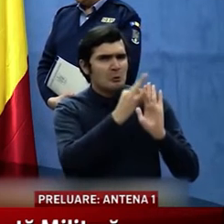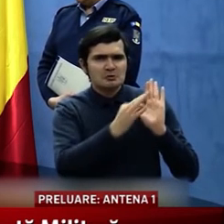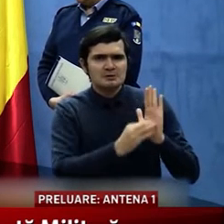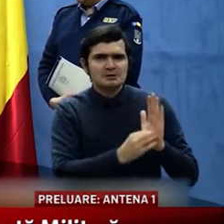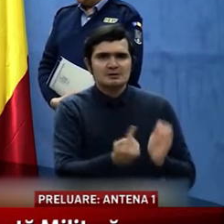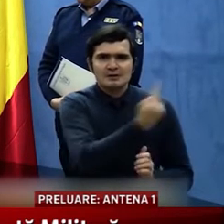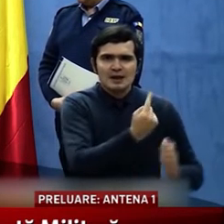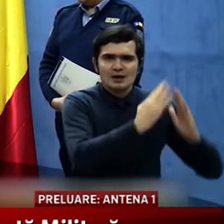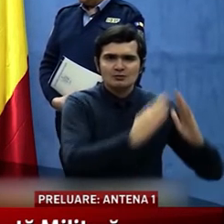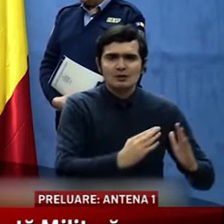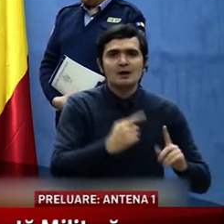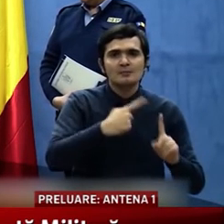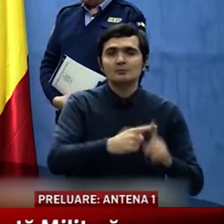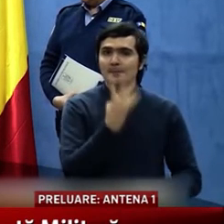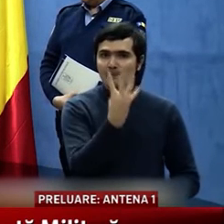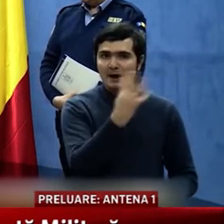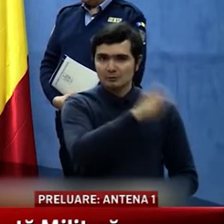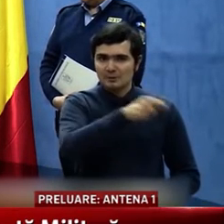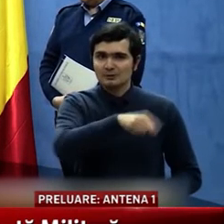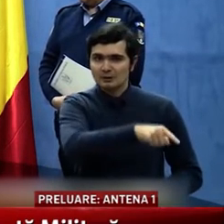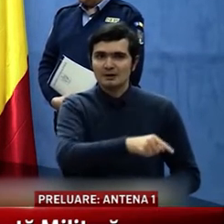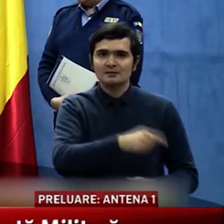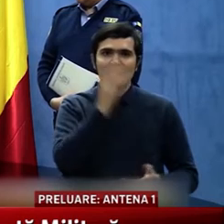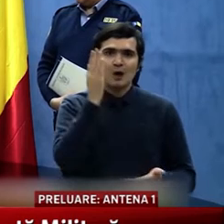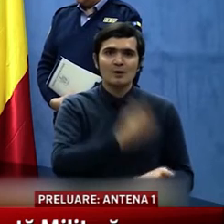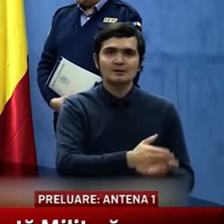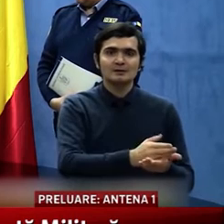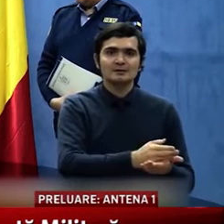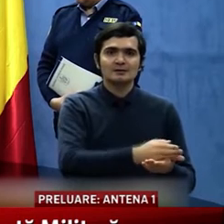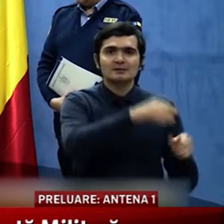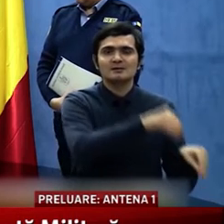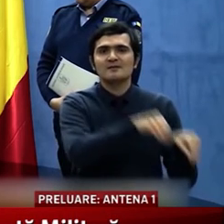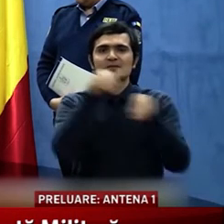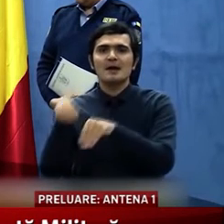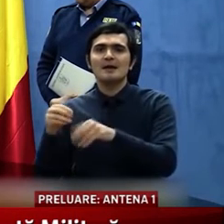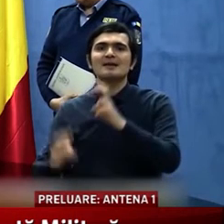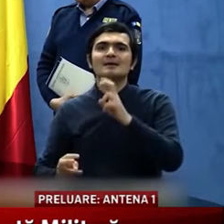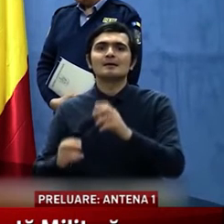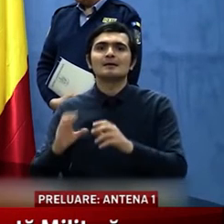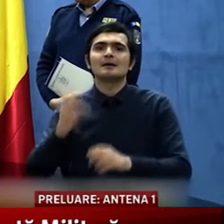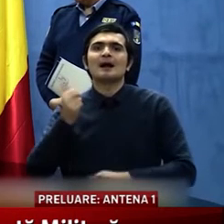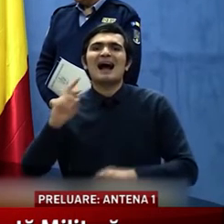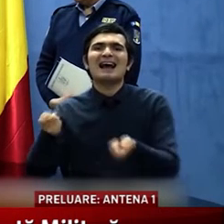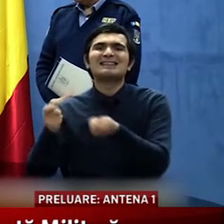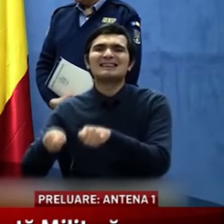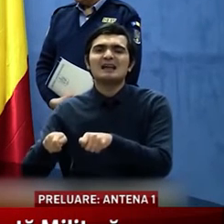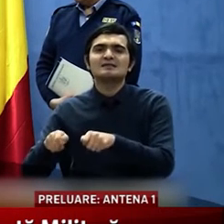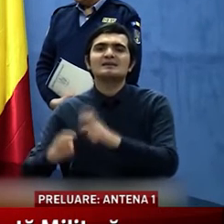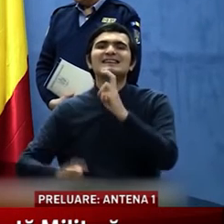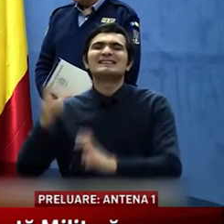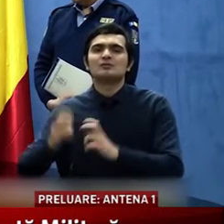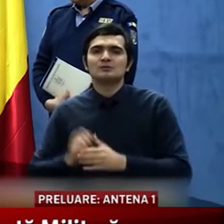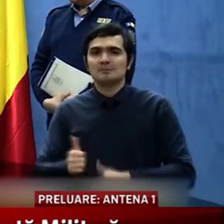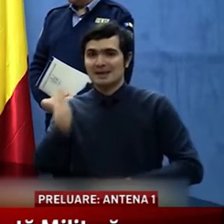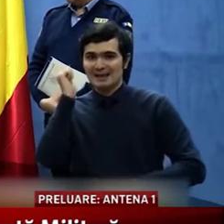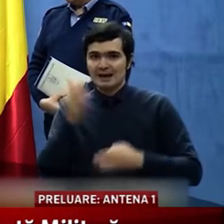iar în patru cazuri s-a dispus instituționalizarea măsurii de carantină. Totodată, ieri la intrarea